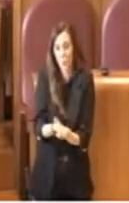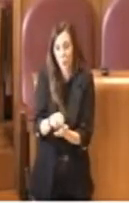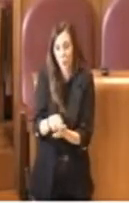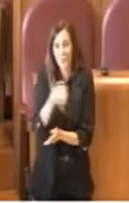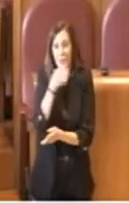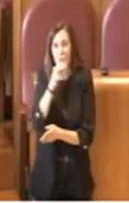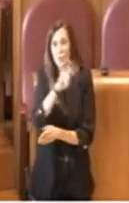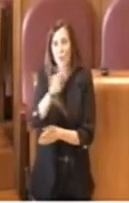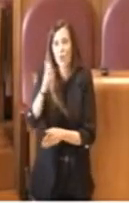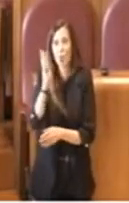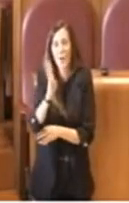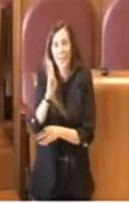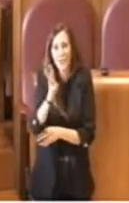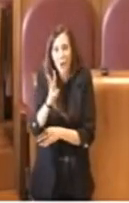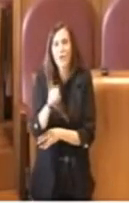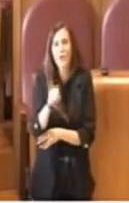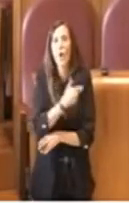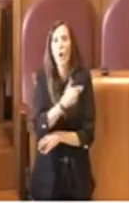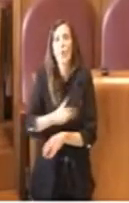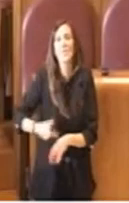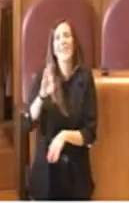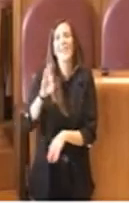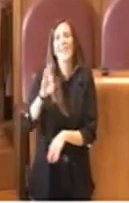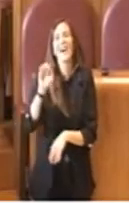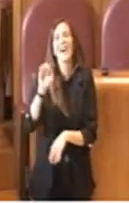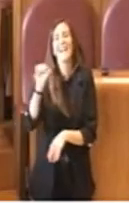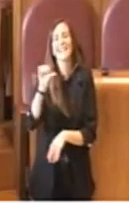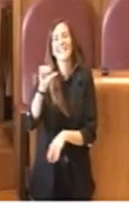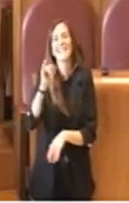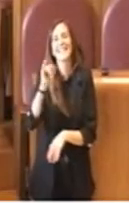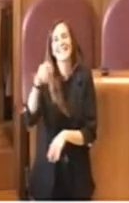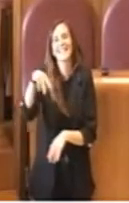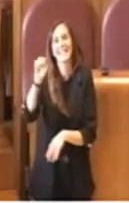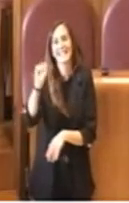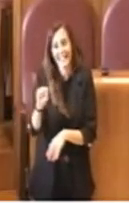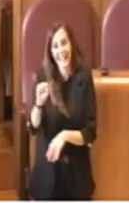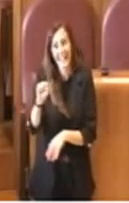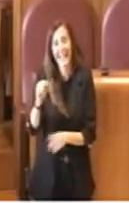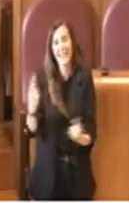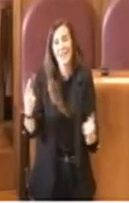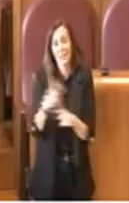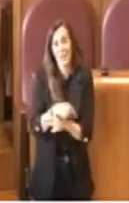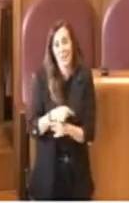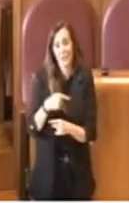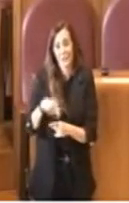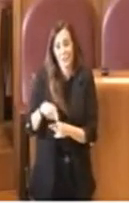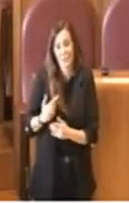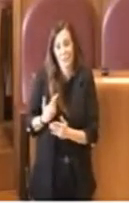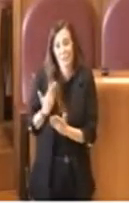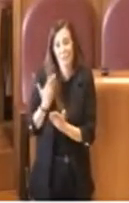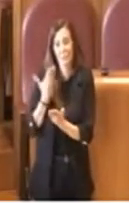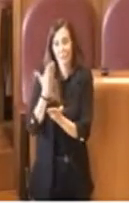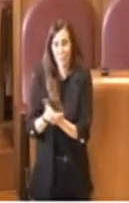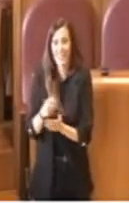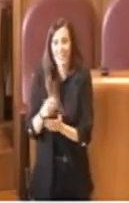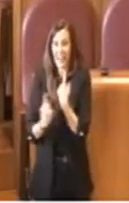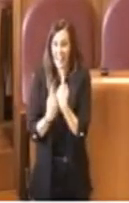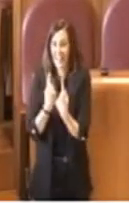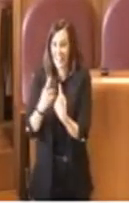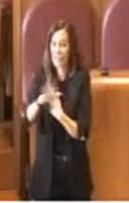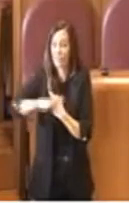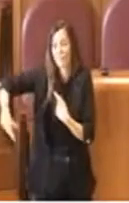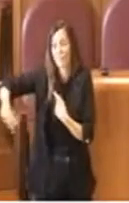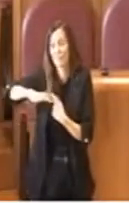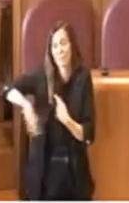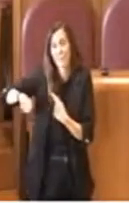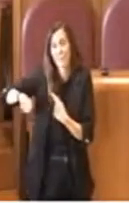214 da parte del consigliere Fassini, invece di portare questa partita nel campo opportuno che sarebbe appunto il